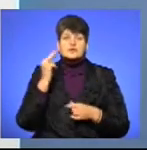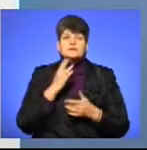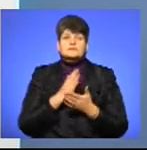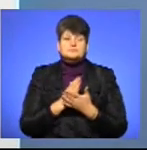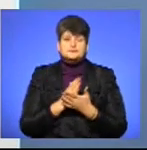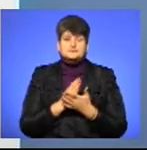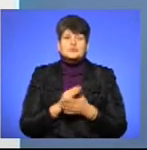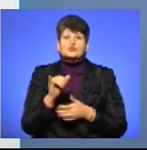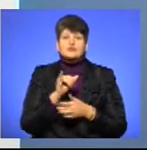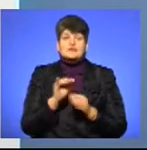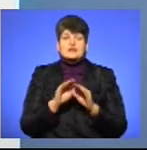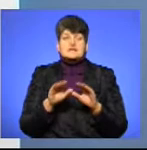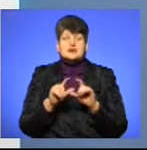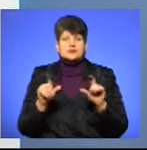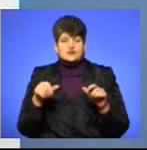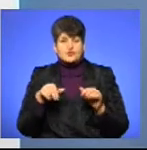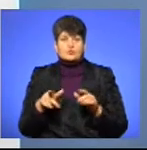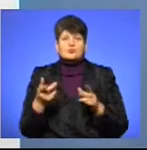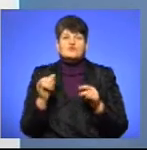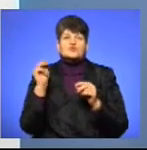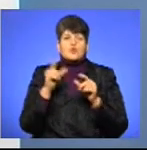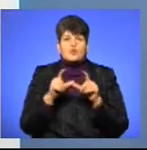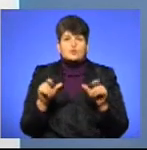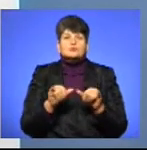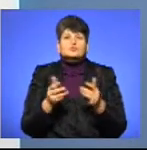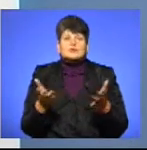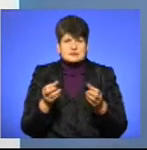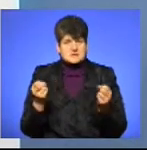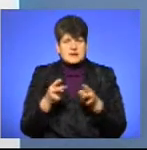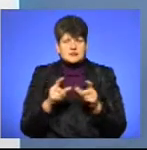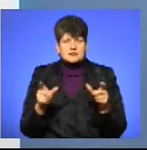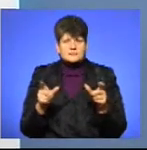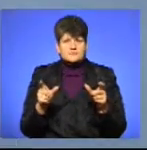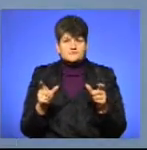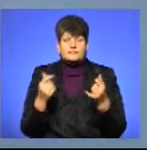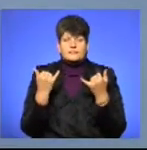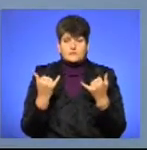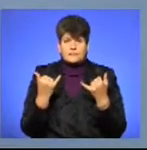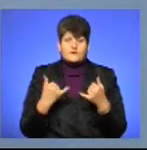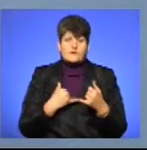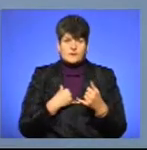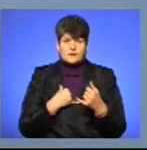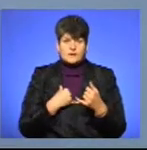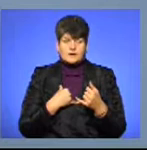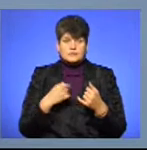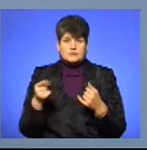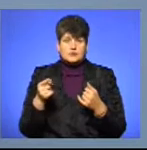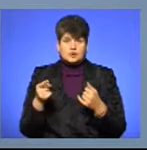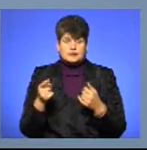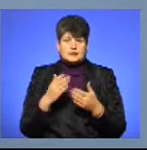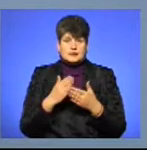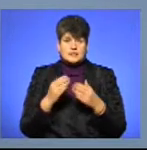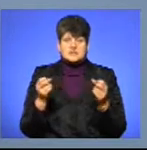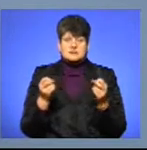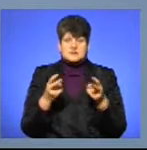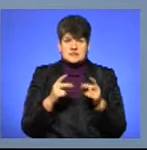Де вони ходять в садочки, потім в школу? Це спеціальні заклади? Ну, наразі в нас в Тернополі є